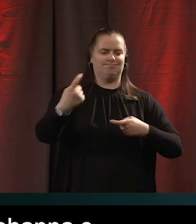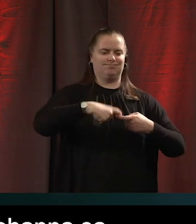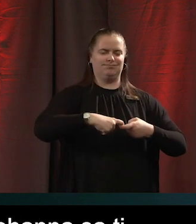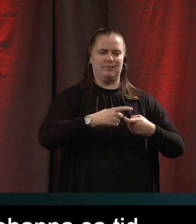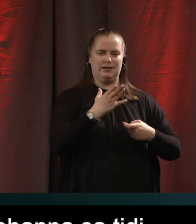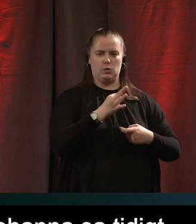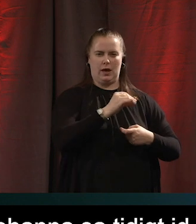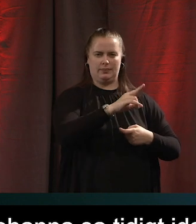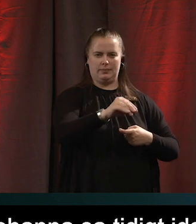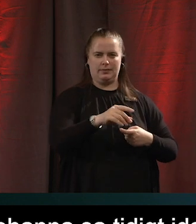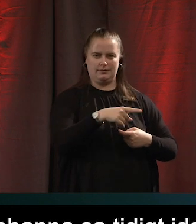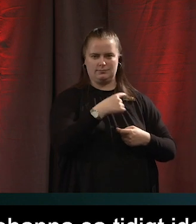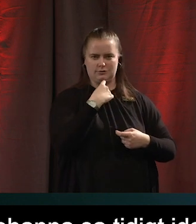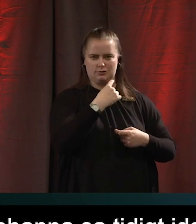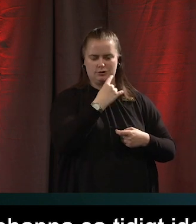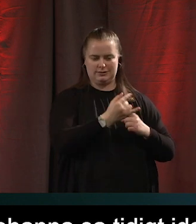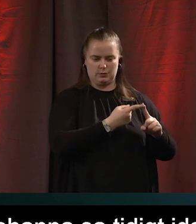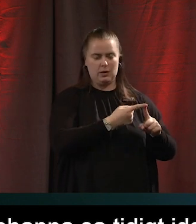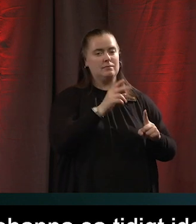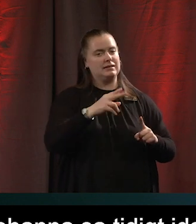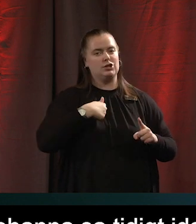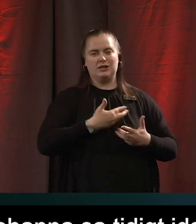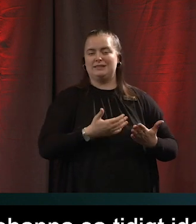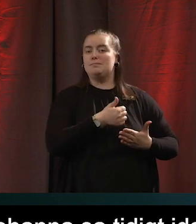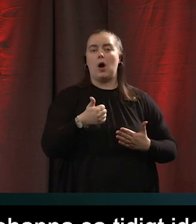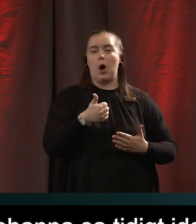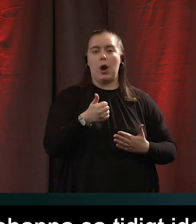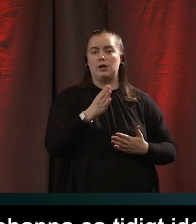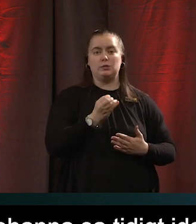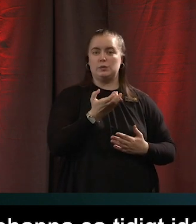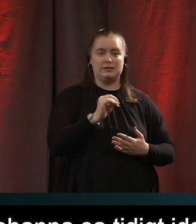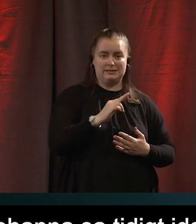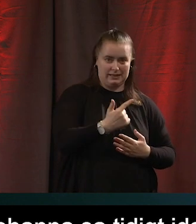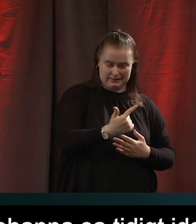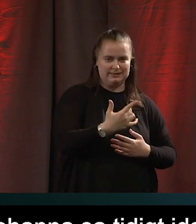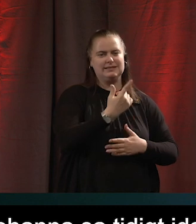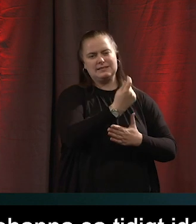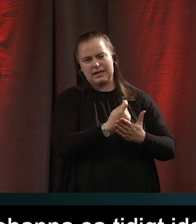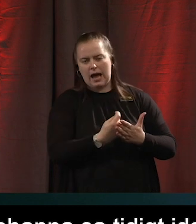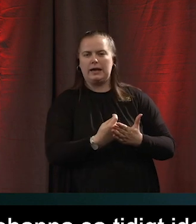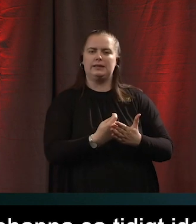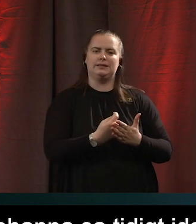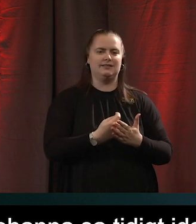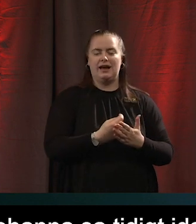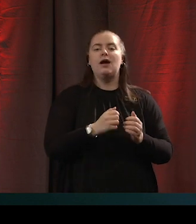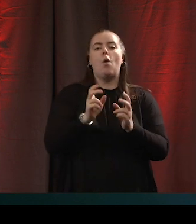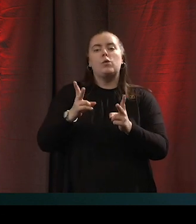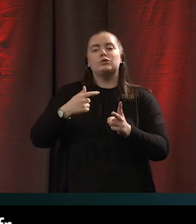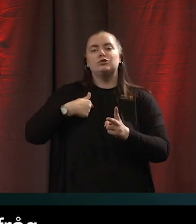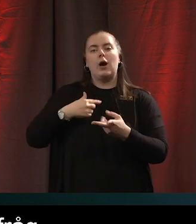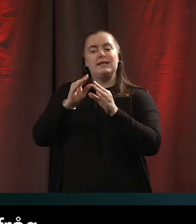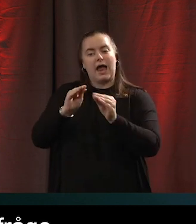sessionen. Jag är nämligen inte bara docent i design och human factors frågor i produktion utan jag är även ergonomilärare.